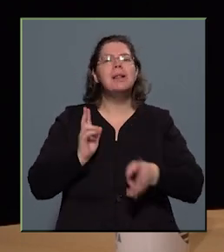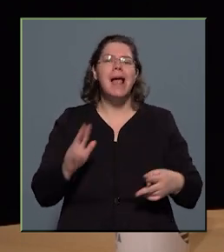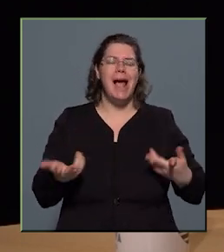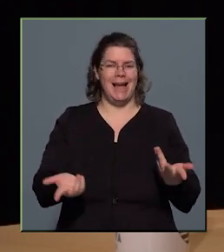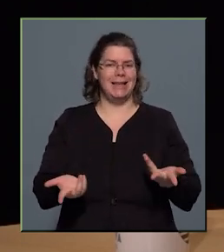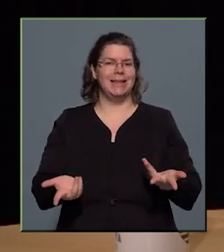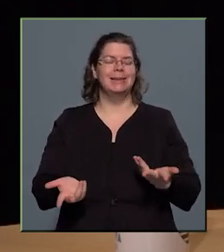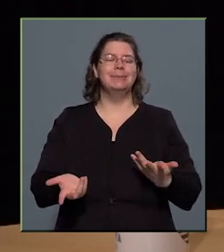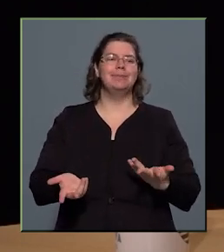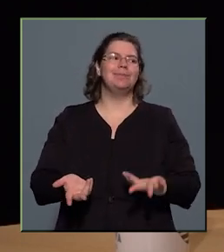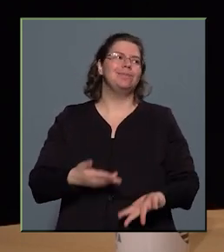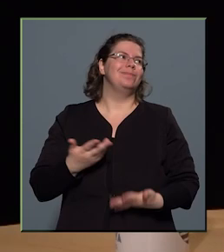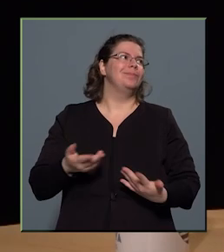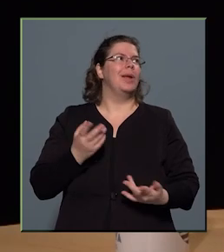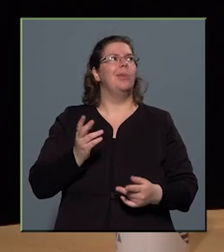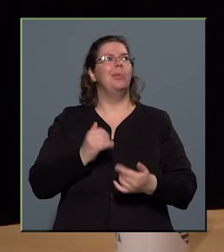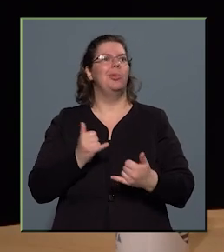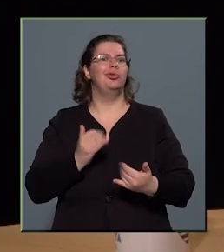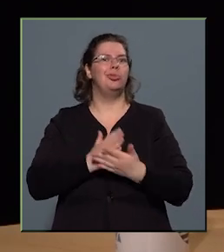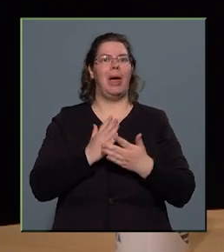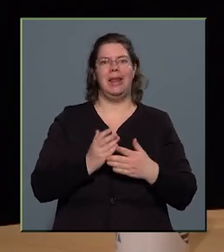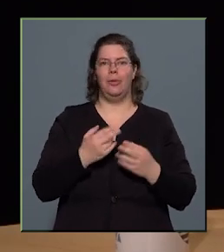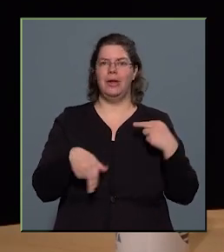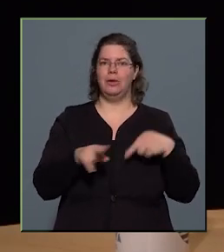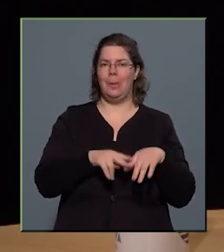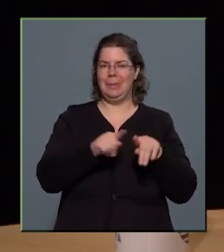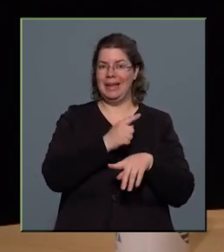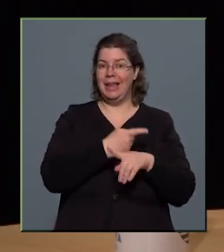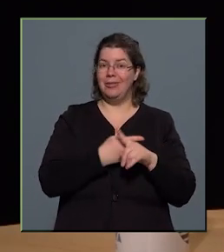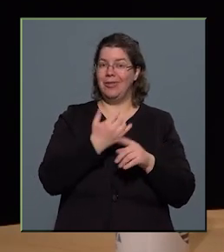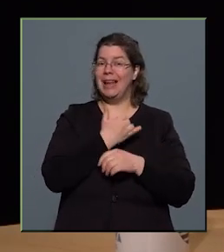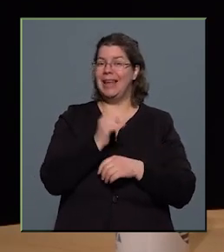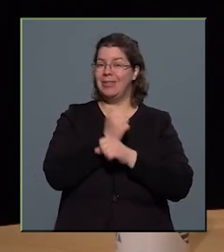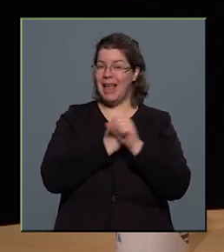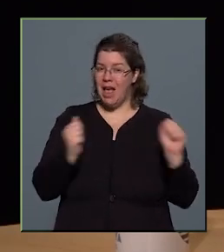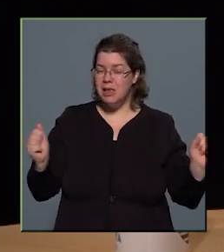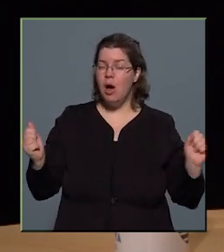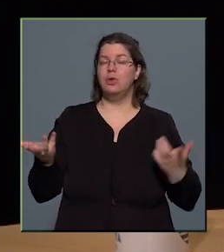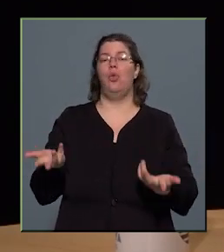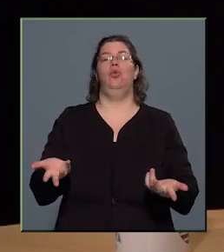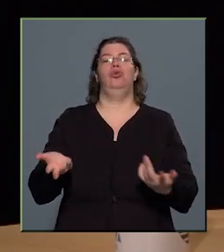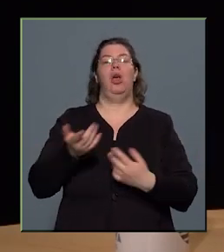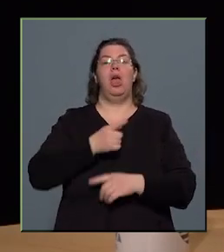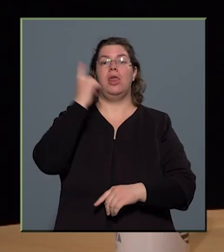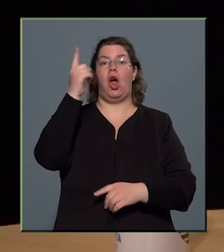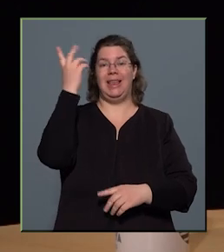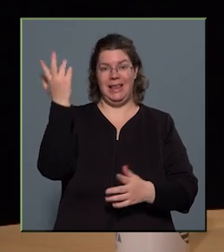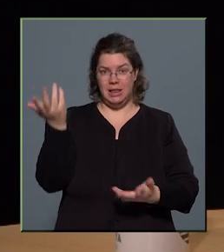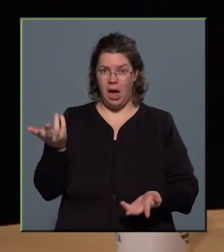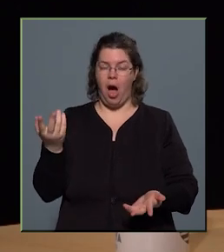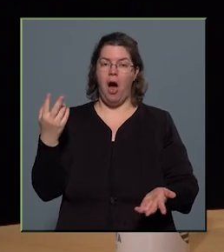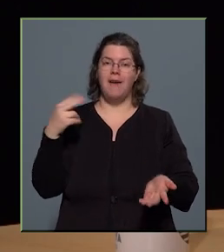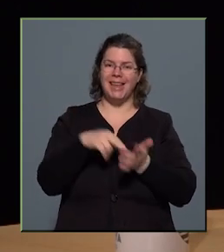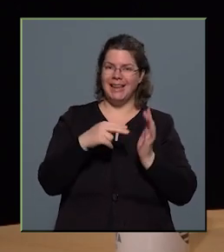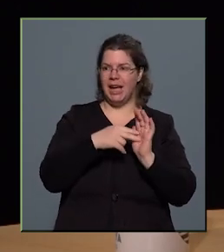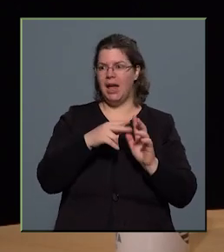a, hát most már jóval több mint fél évszázados rakétatechnikát korszerűsíteni. Ugye